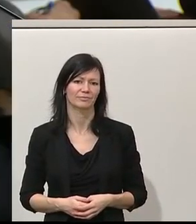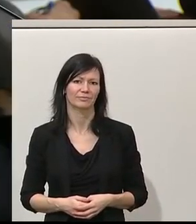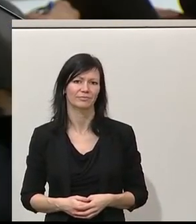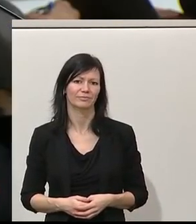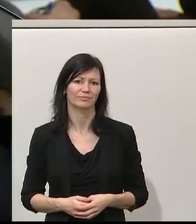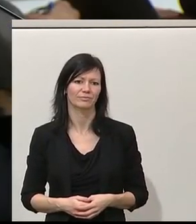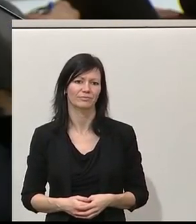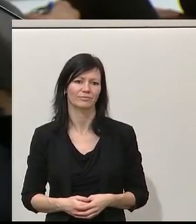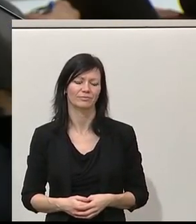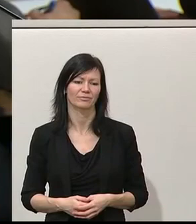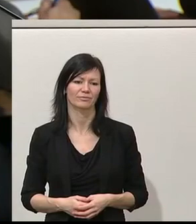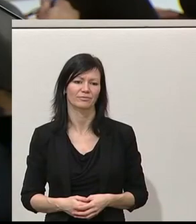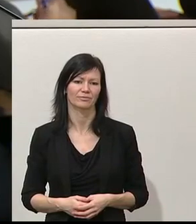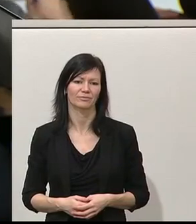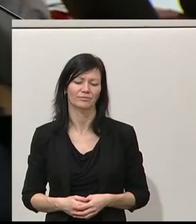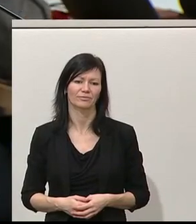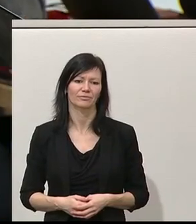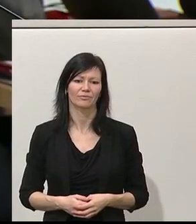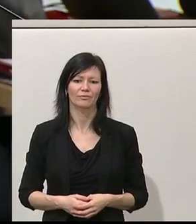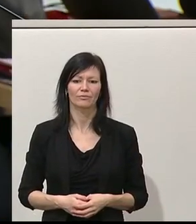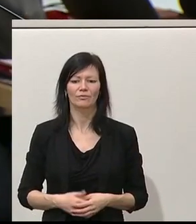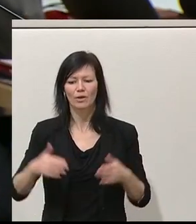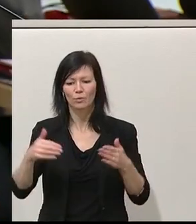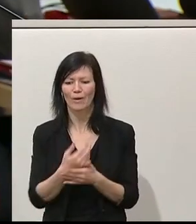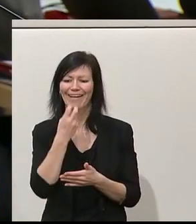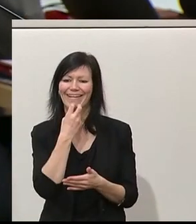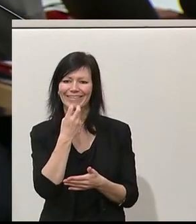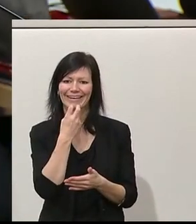Wir haben neben einem neuen Energieeffizienzgesetz mit verbesserten Kriterien...